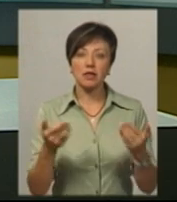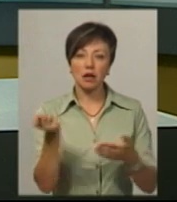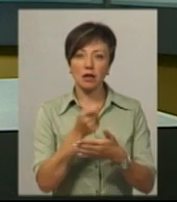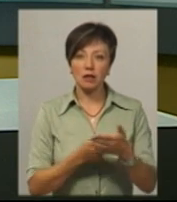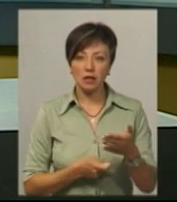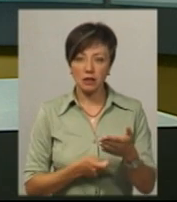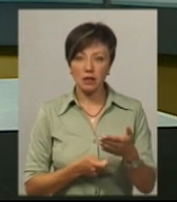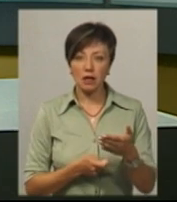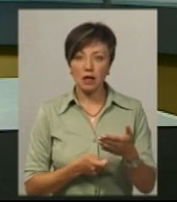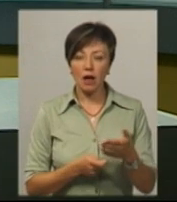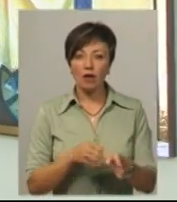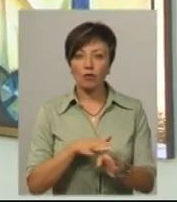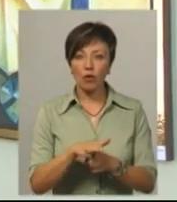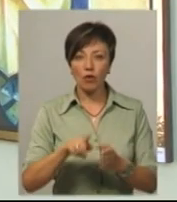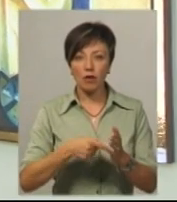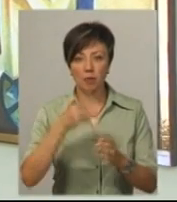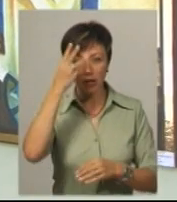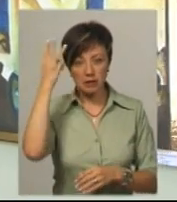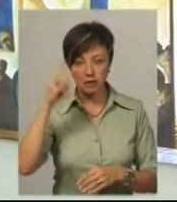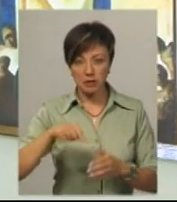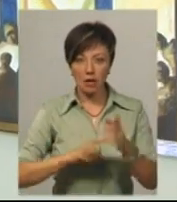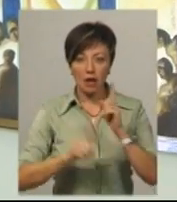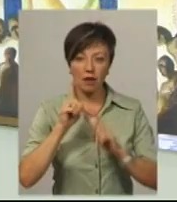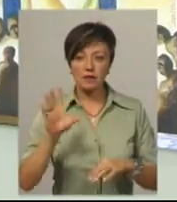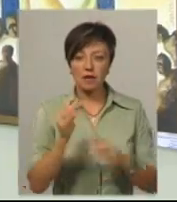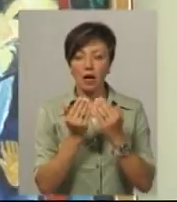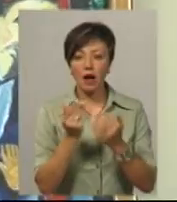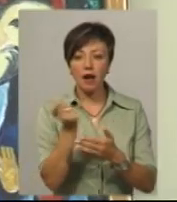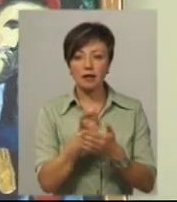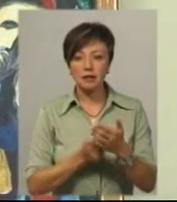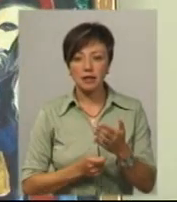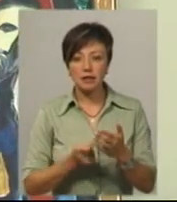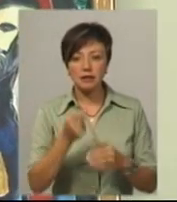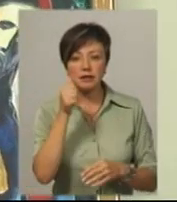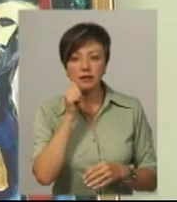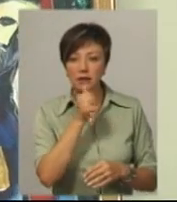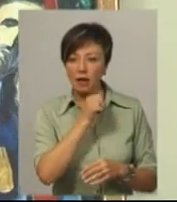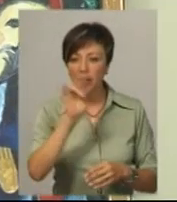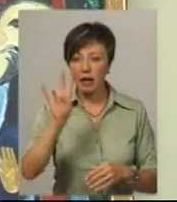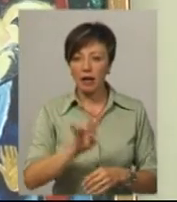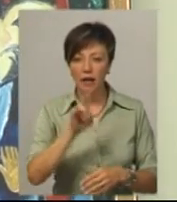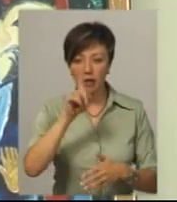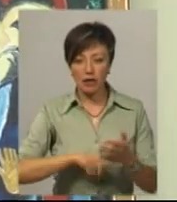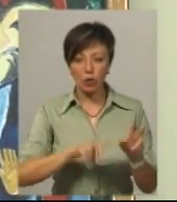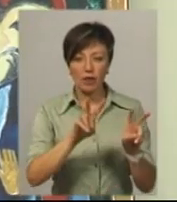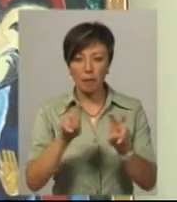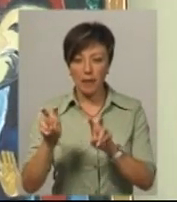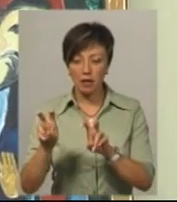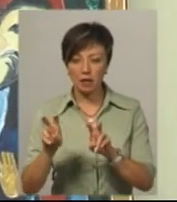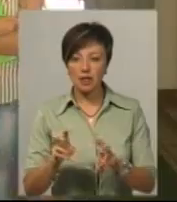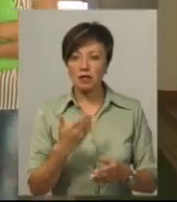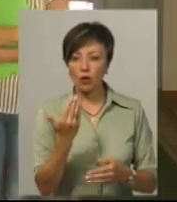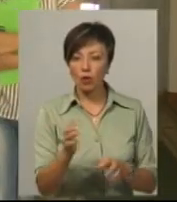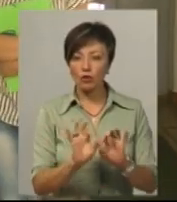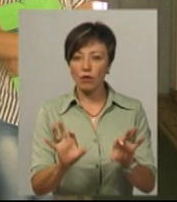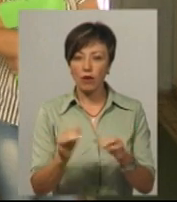Володимира Карвасарного відбулось в Хмельницькій міській раді. Усі картини – сакрально-релігійної тематики, розповідає автор експозиції. За